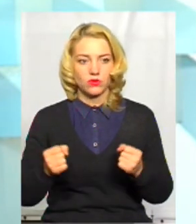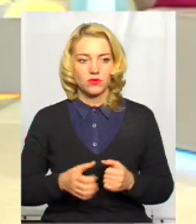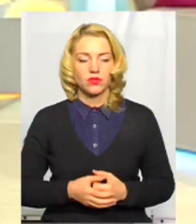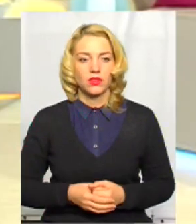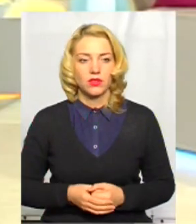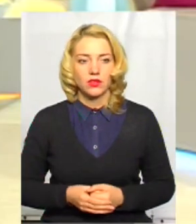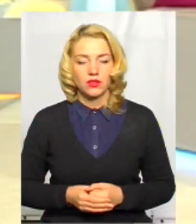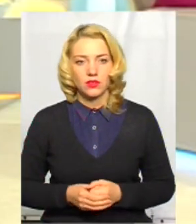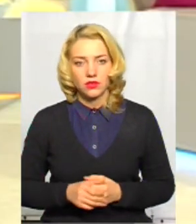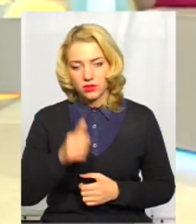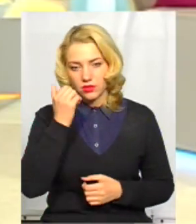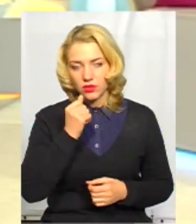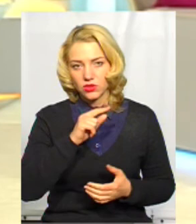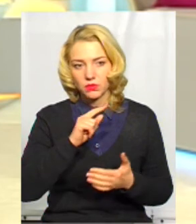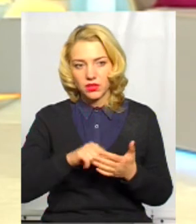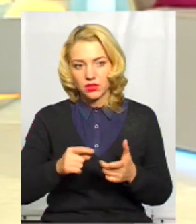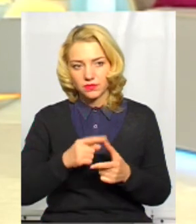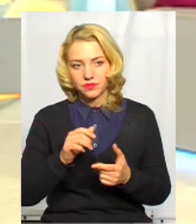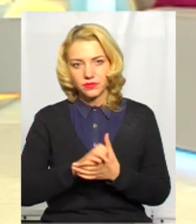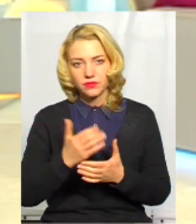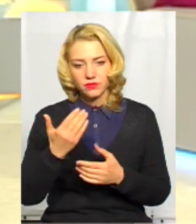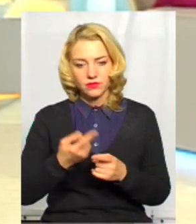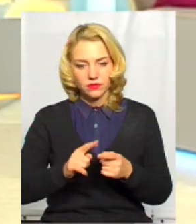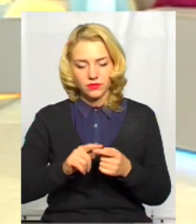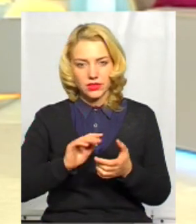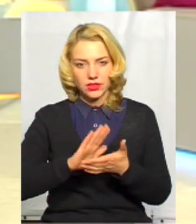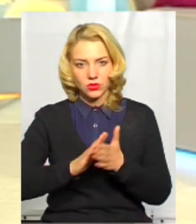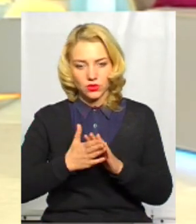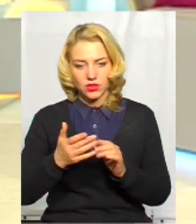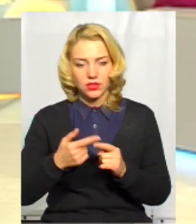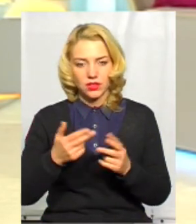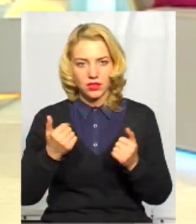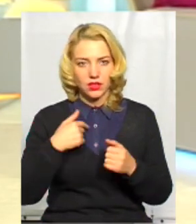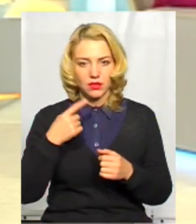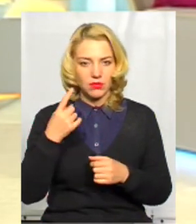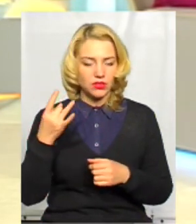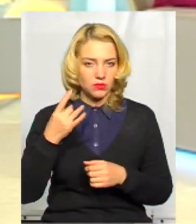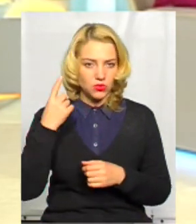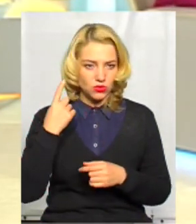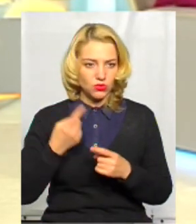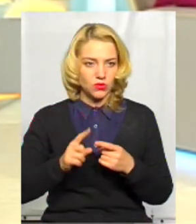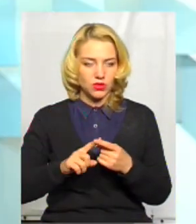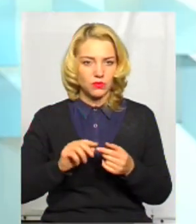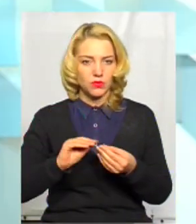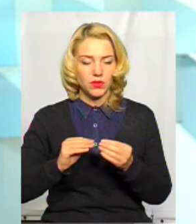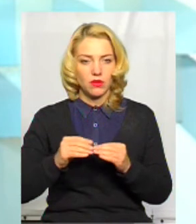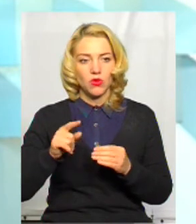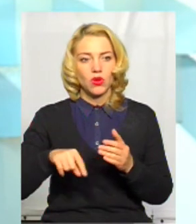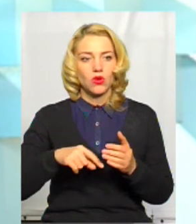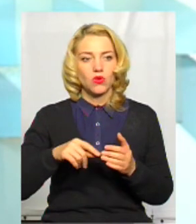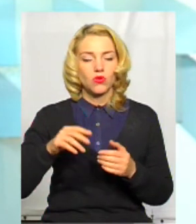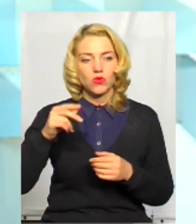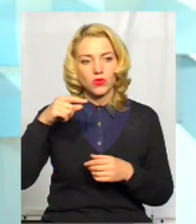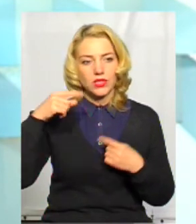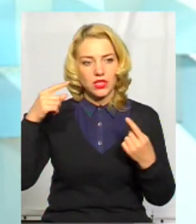Дякуємо за запитання. Чи знайома вам ця ситуація, що там трапилося? Так. Я сьогодні почув вперше про проблему, є в Скарженцях, пов'язане